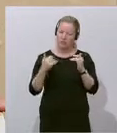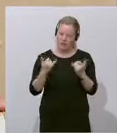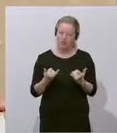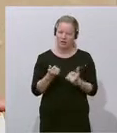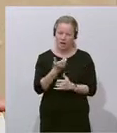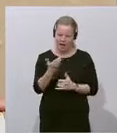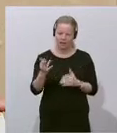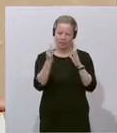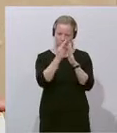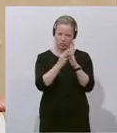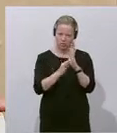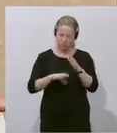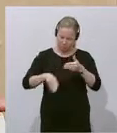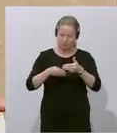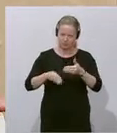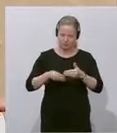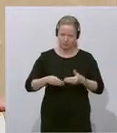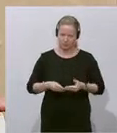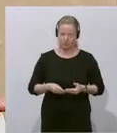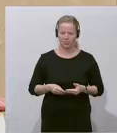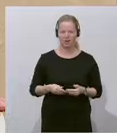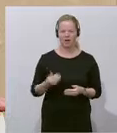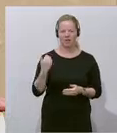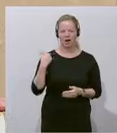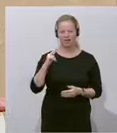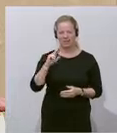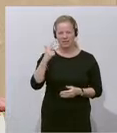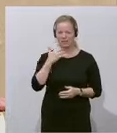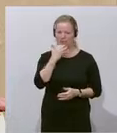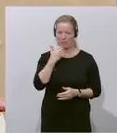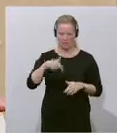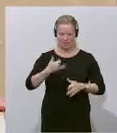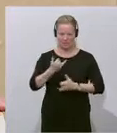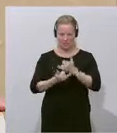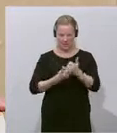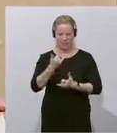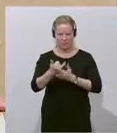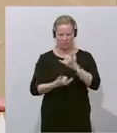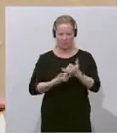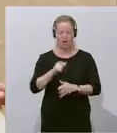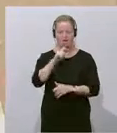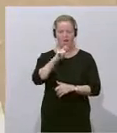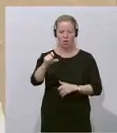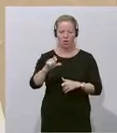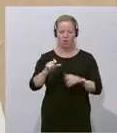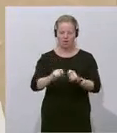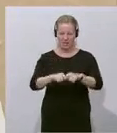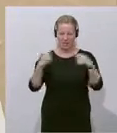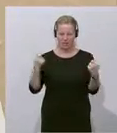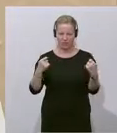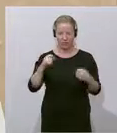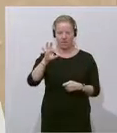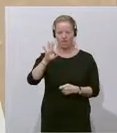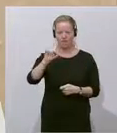diese anfügen. Am 3. September dieses Jahres hat die Wochenzeitschrift Falter